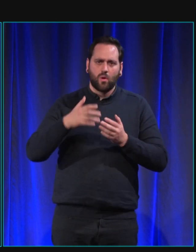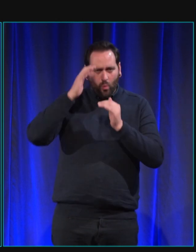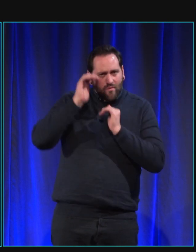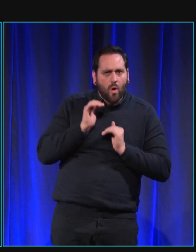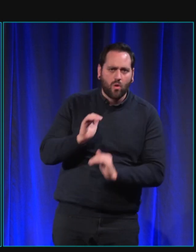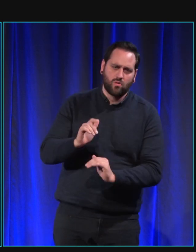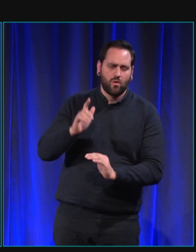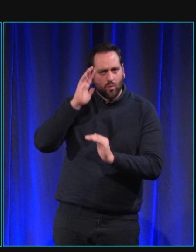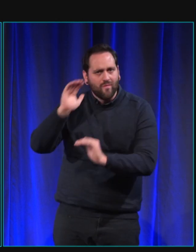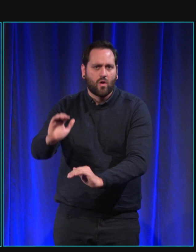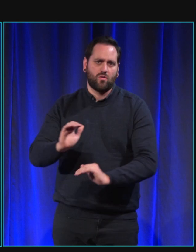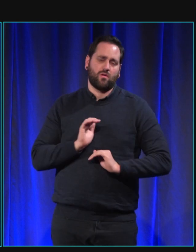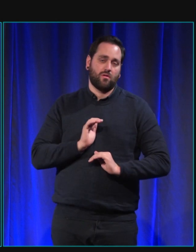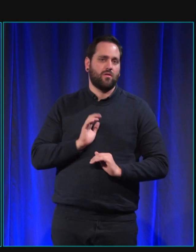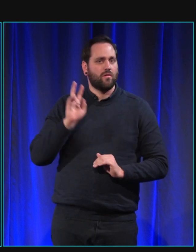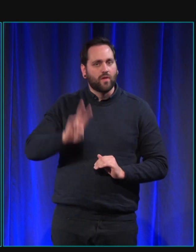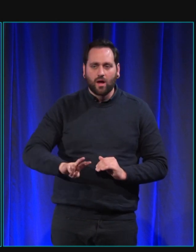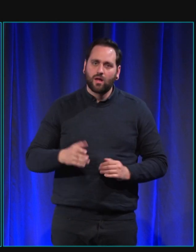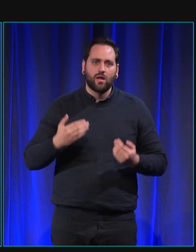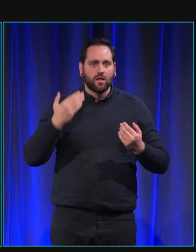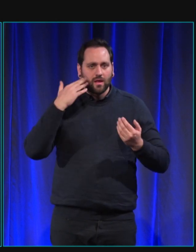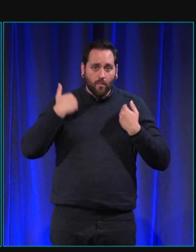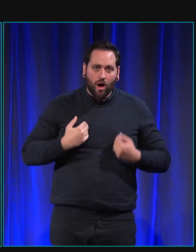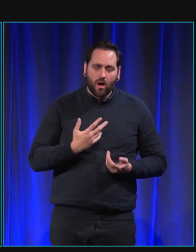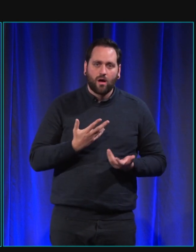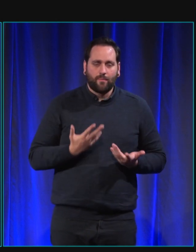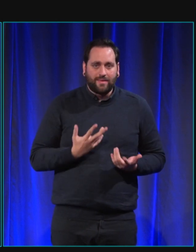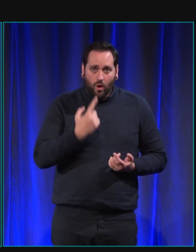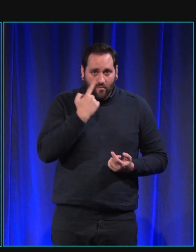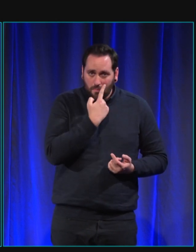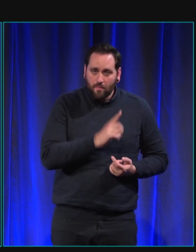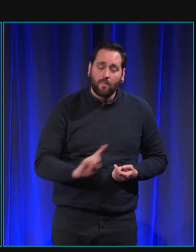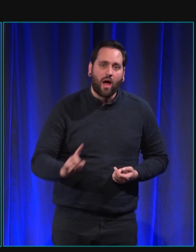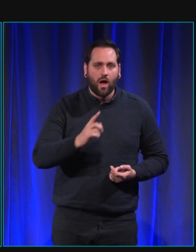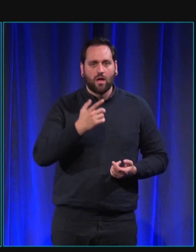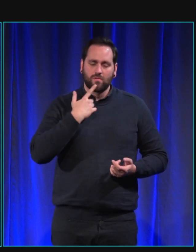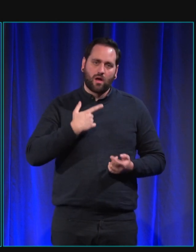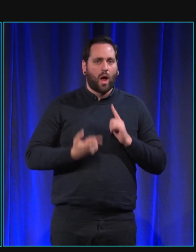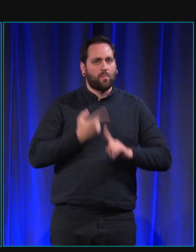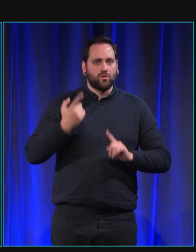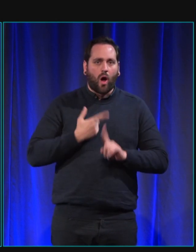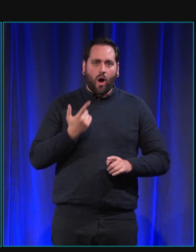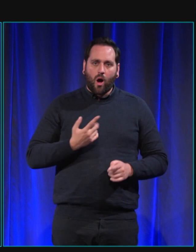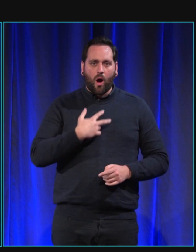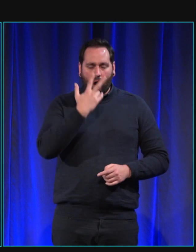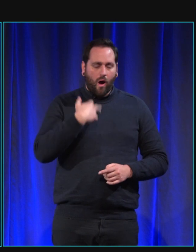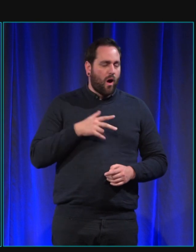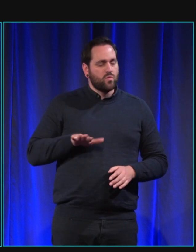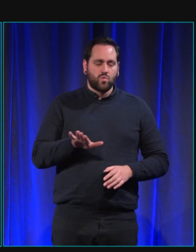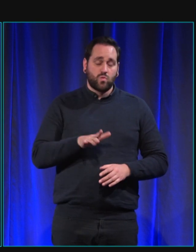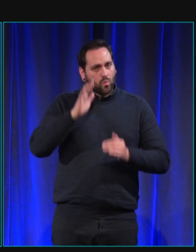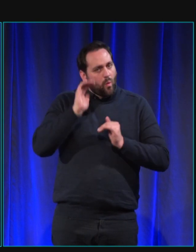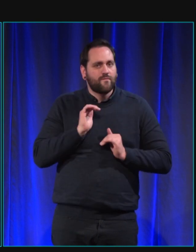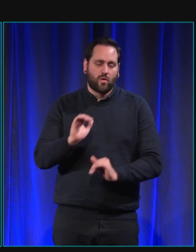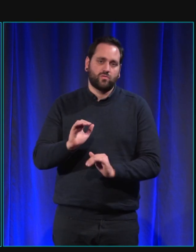que moi, le seul, quand on est non-voyant, vraiment, il faut avoir vraiment une grande confiance en lui